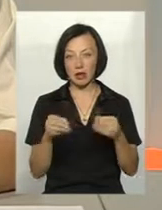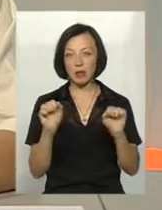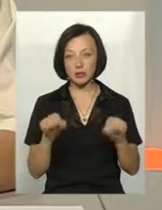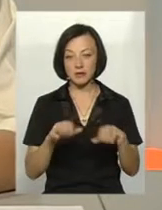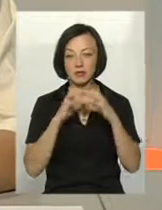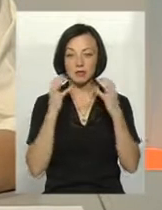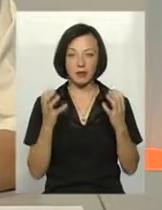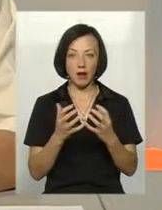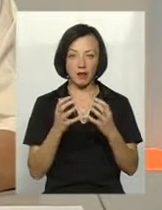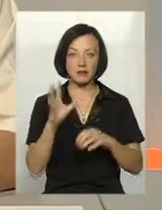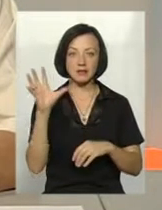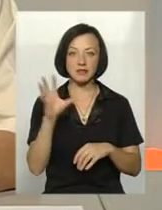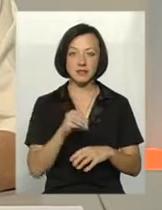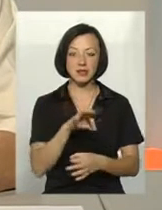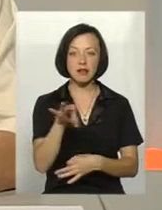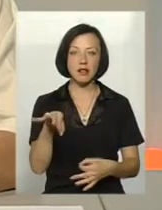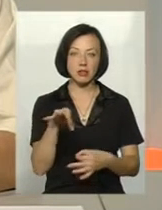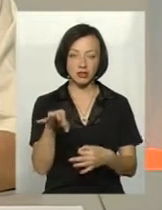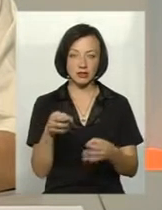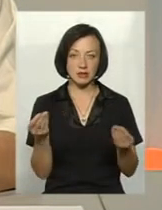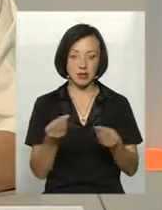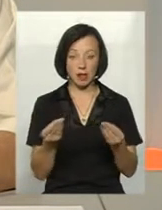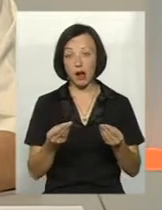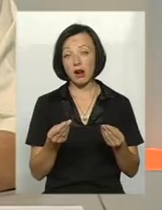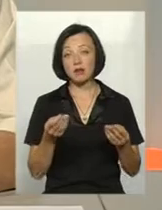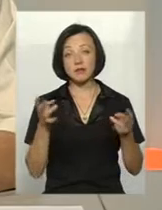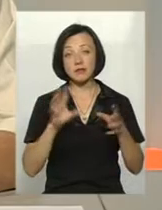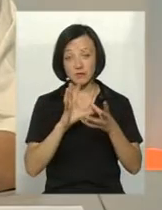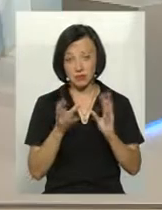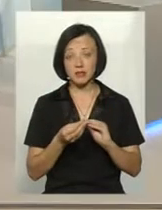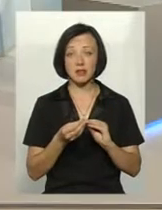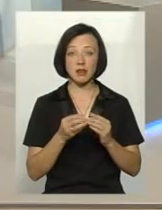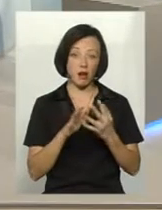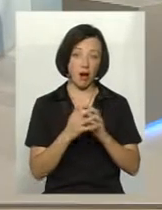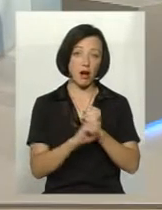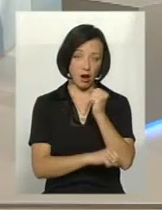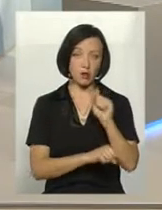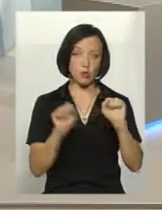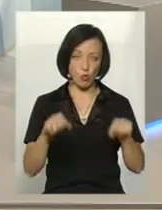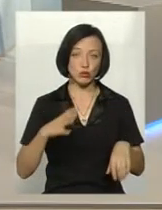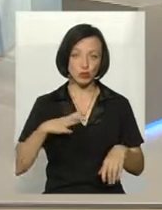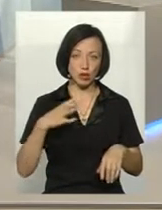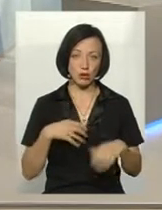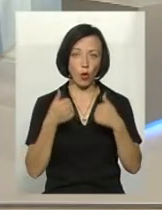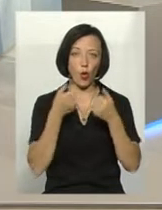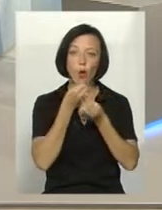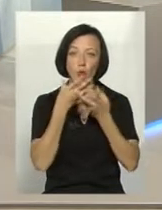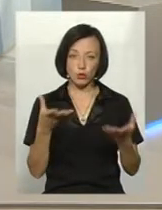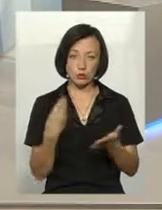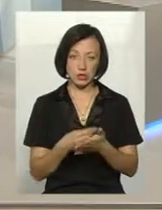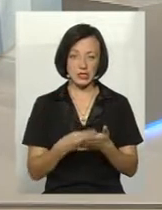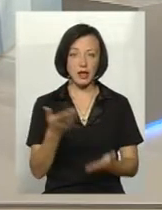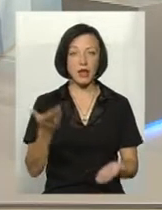зберігання всіх надлишків зерна. В принципі, аграрії можуть дочекатися тієї, хорошуються. Можуть,